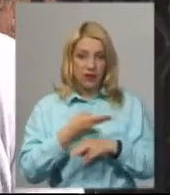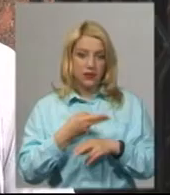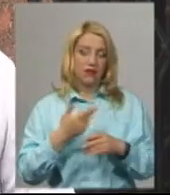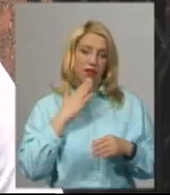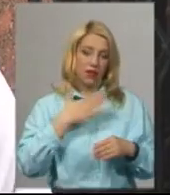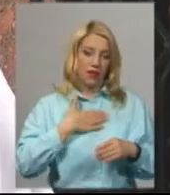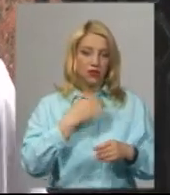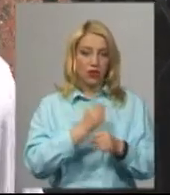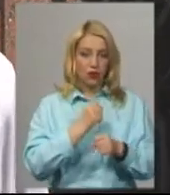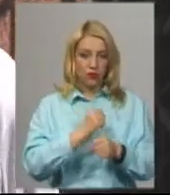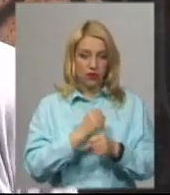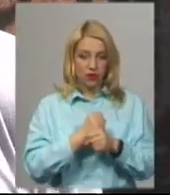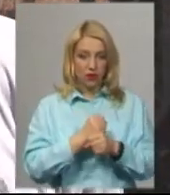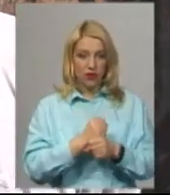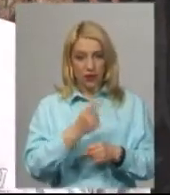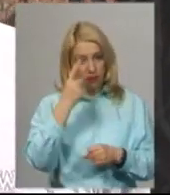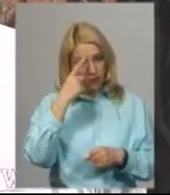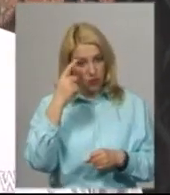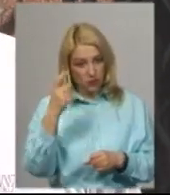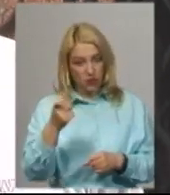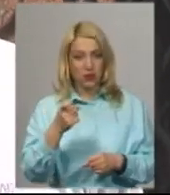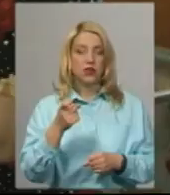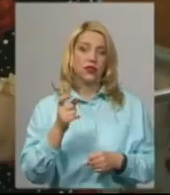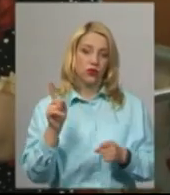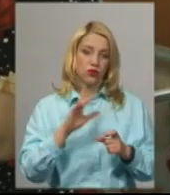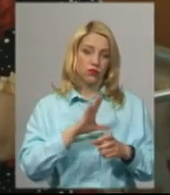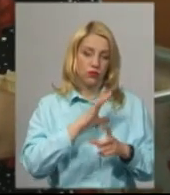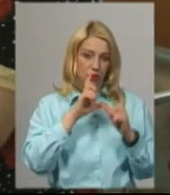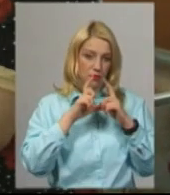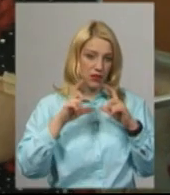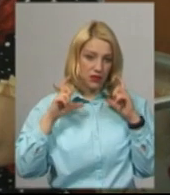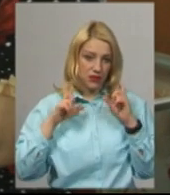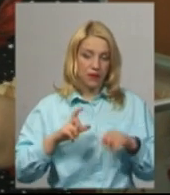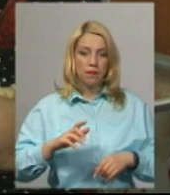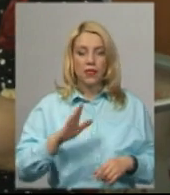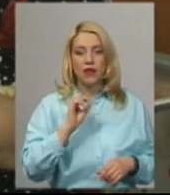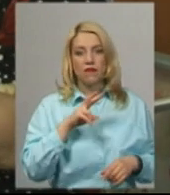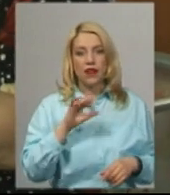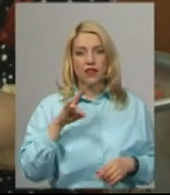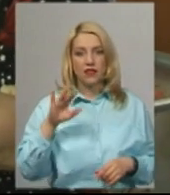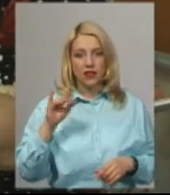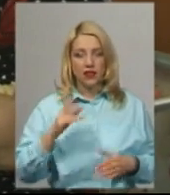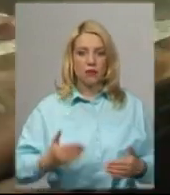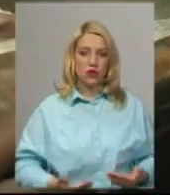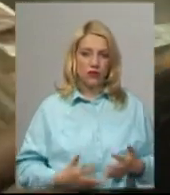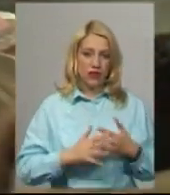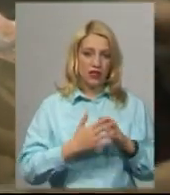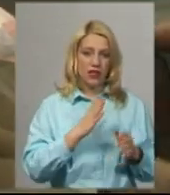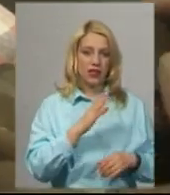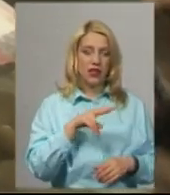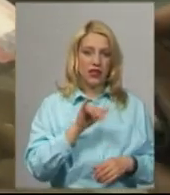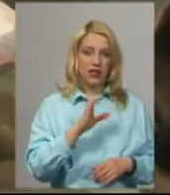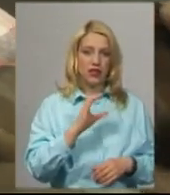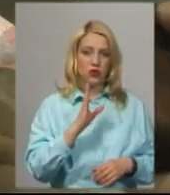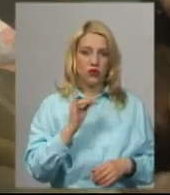Наша робота – передупредити, щоб одягали маски. Валентина проживає в селі Лісу-Вігринівці. Жінка зазвичай купує